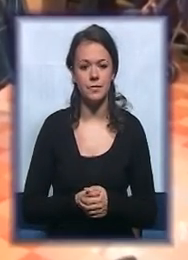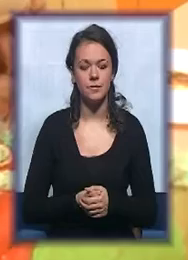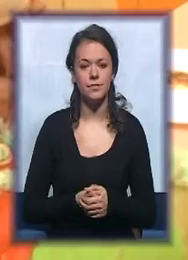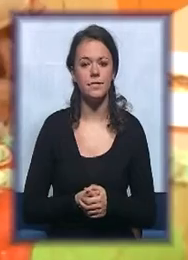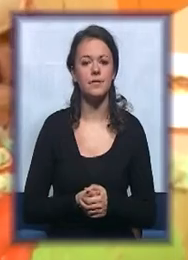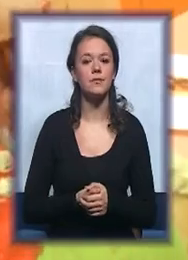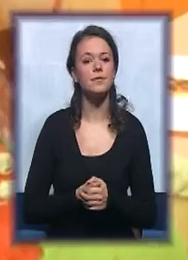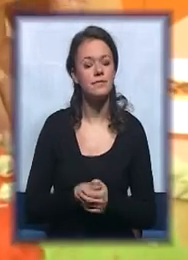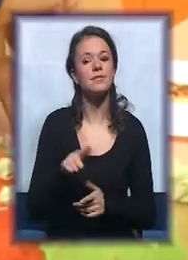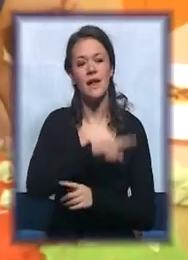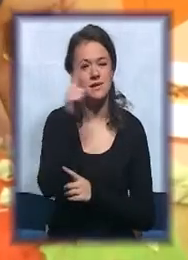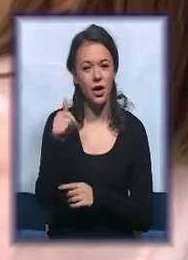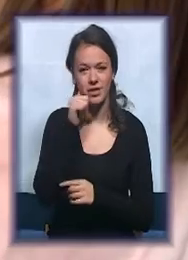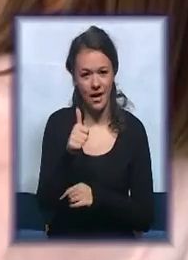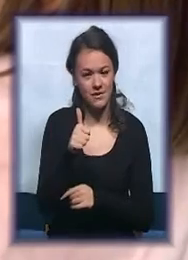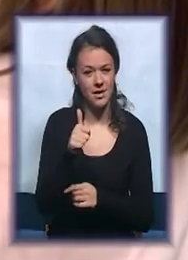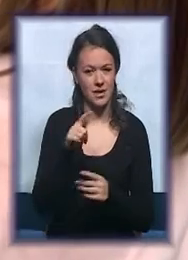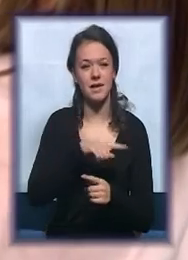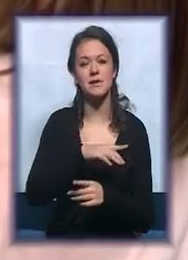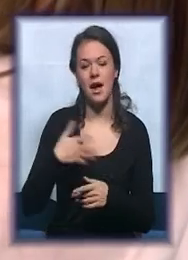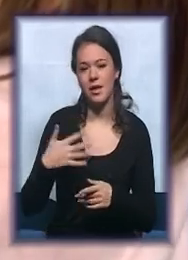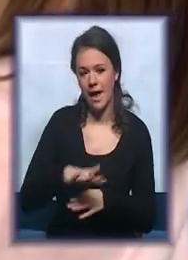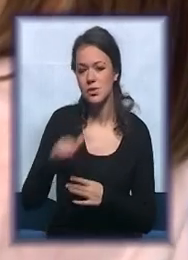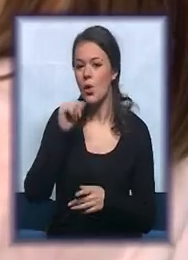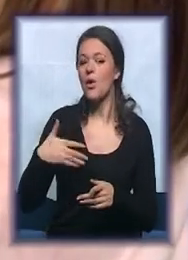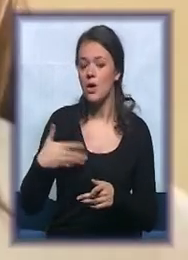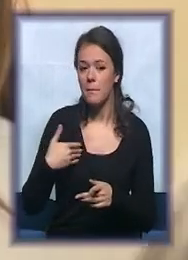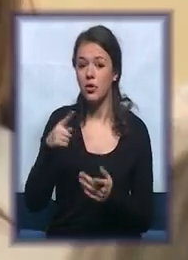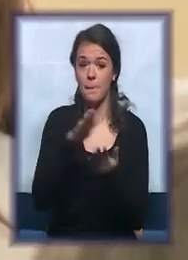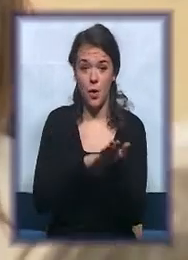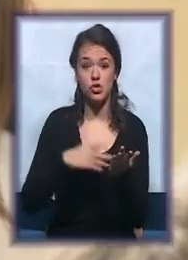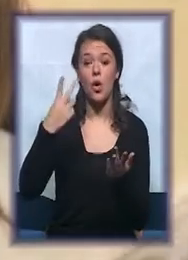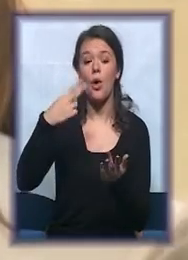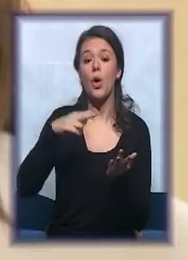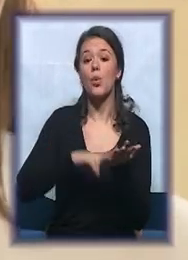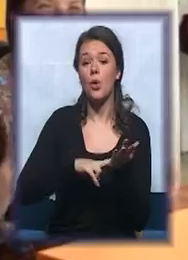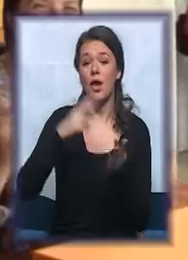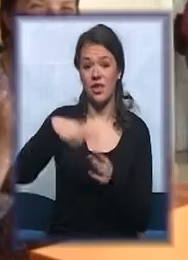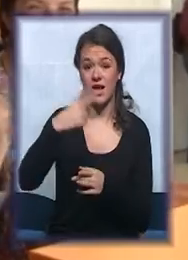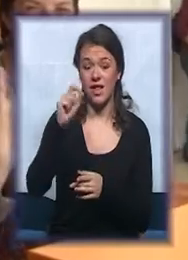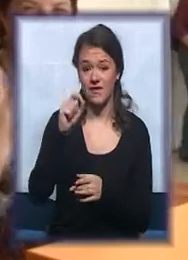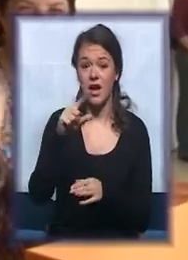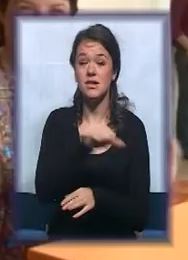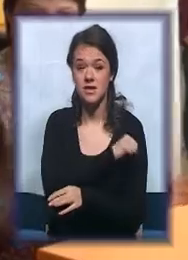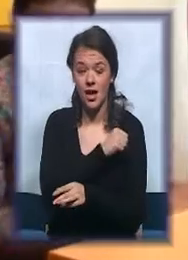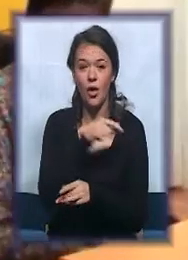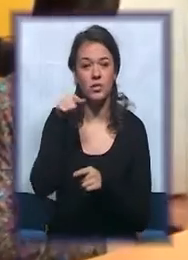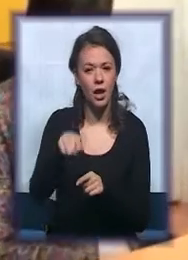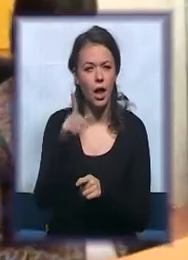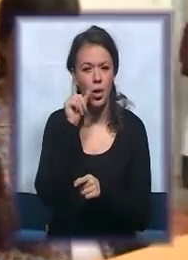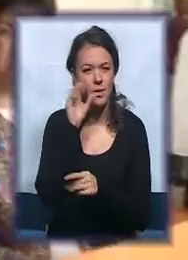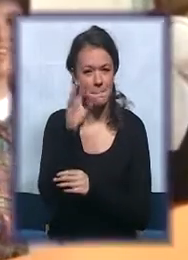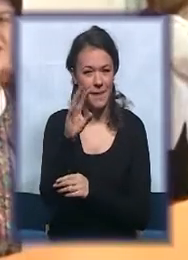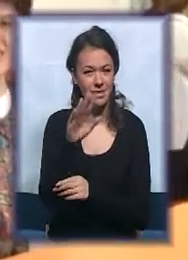Celodnevni boravak za decu i omladinu sa smetnjama u razvoju je otpučao sa radom u junu 2012. godine. Kapacitet boravka je 15